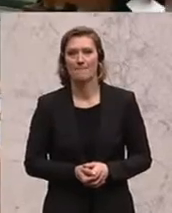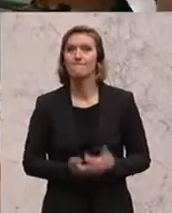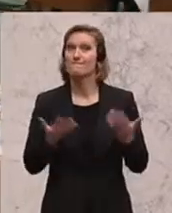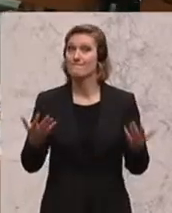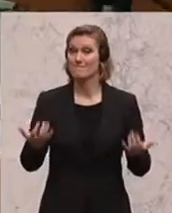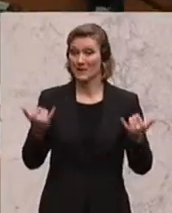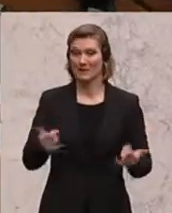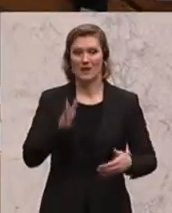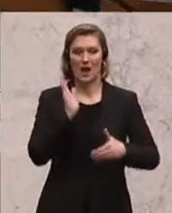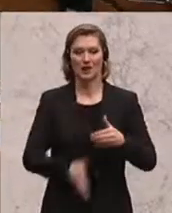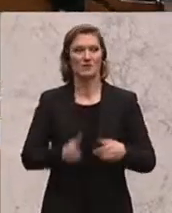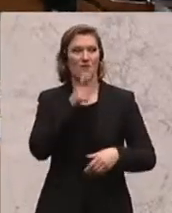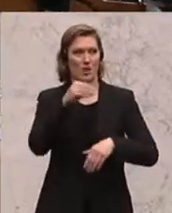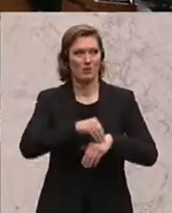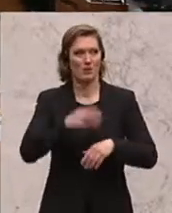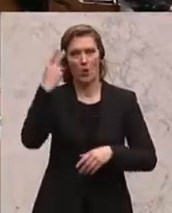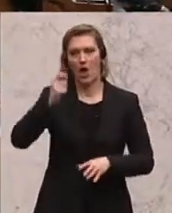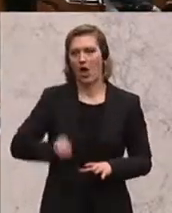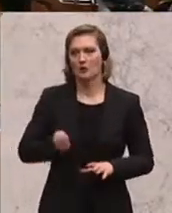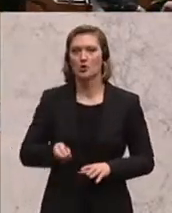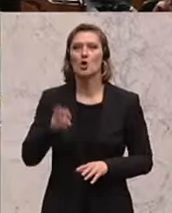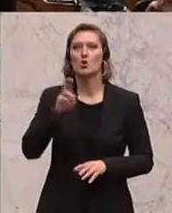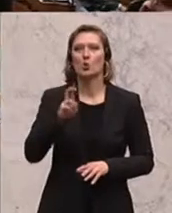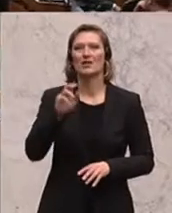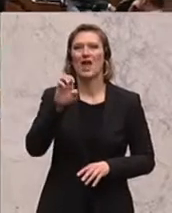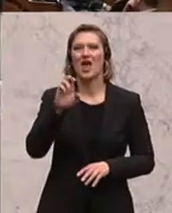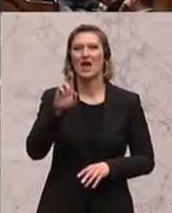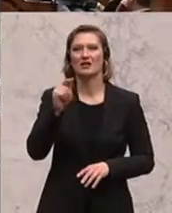Vorläufig letzte Wortmeldung vom Herrn Abgeordneten Ruben Ertelschweiger.